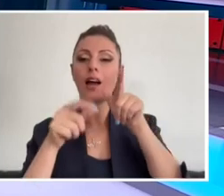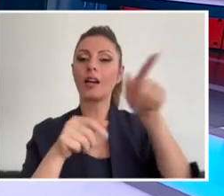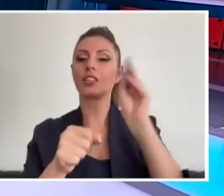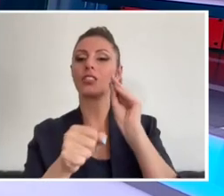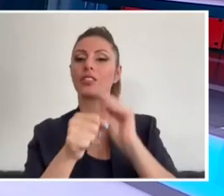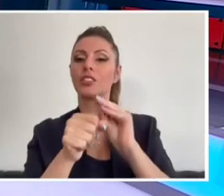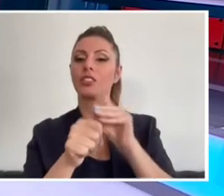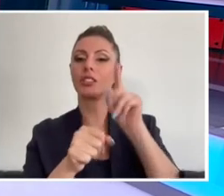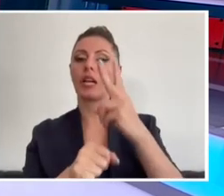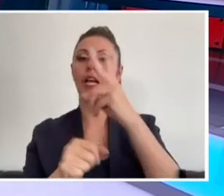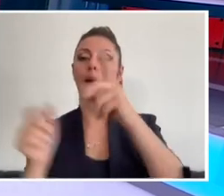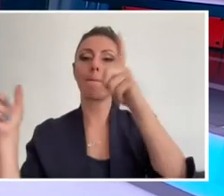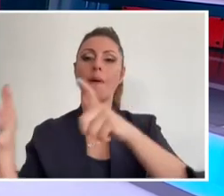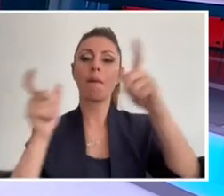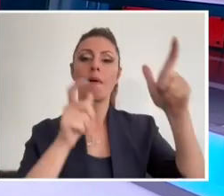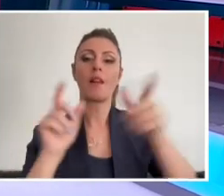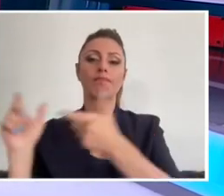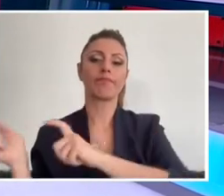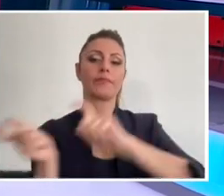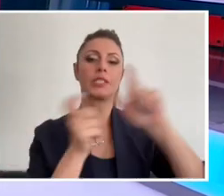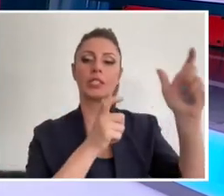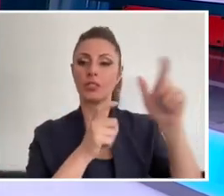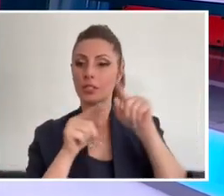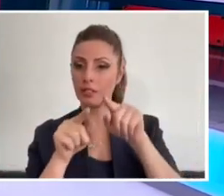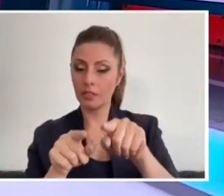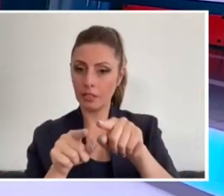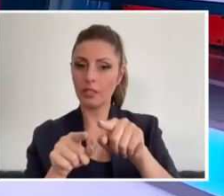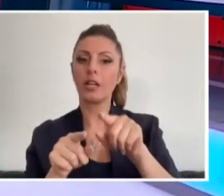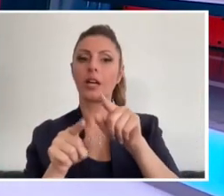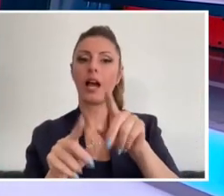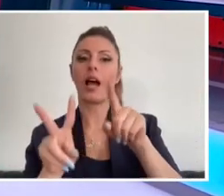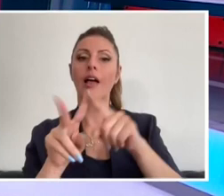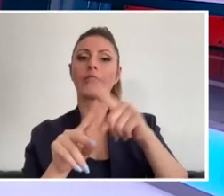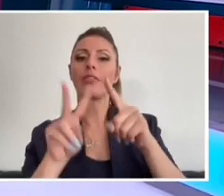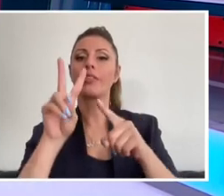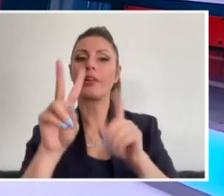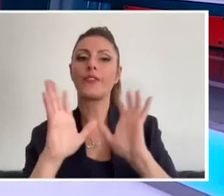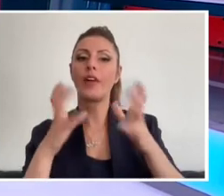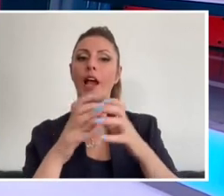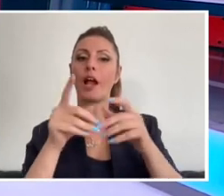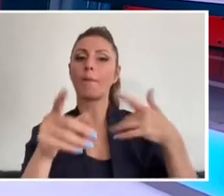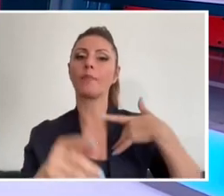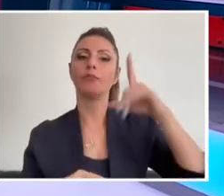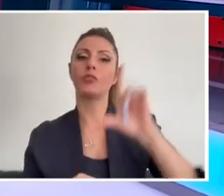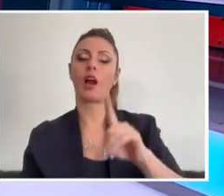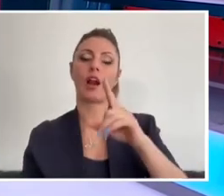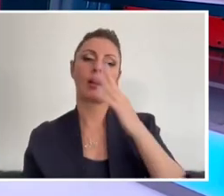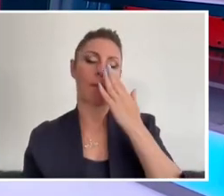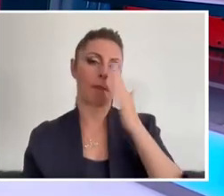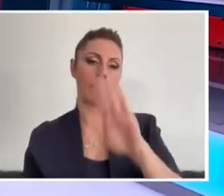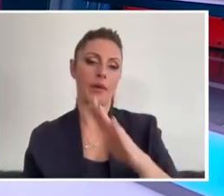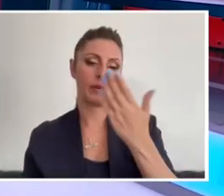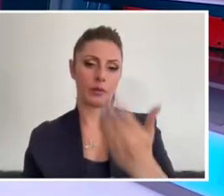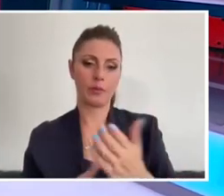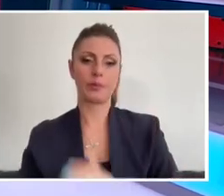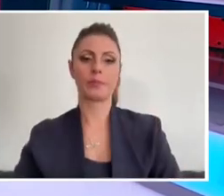iki mahalle boşaltıldı. NTV ekipleri iki sıcak noktada canlı yayın için hazır. Osman Terkan, Çanakkale'de. Baran Bila ise